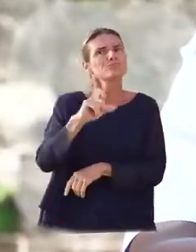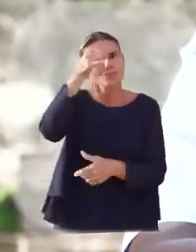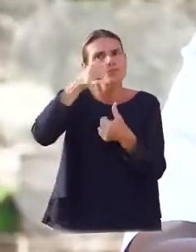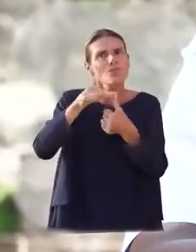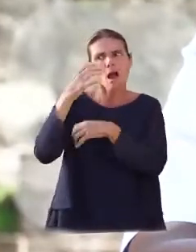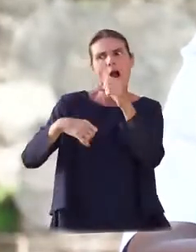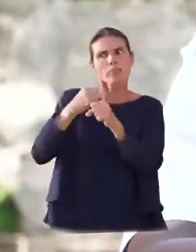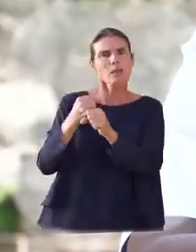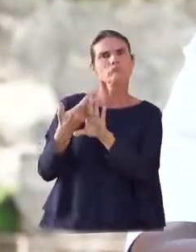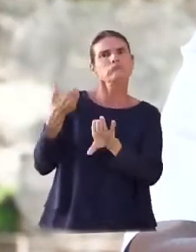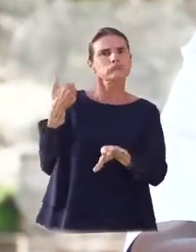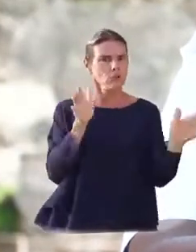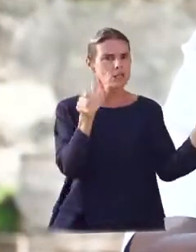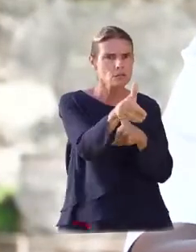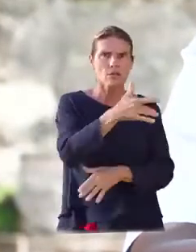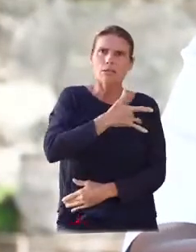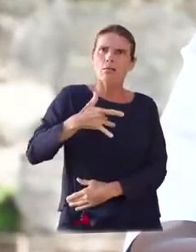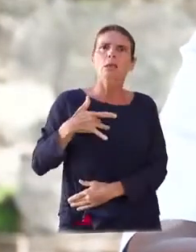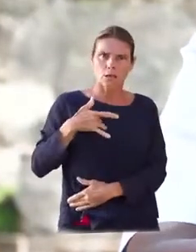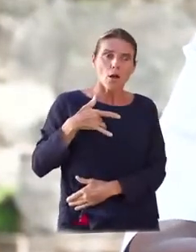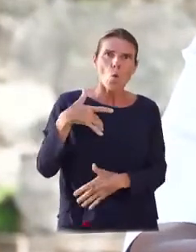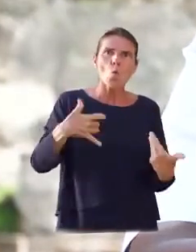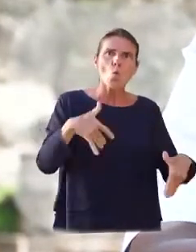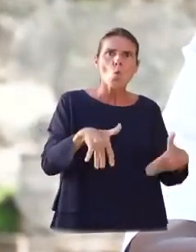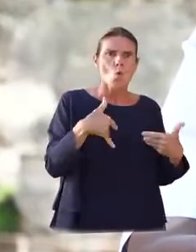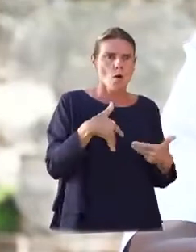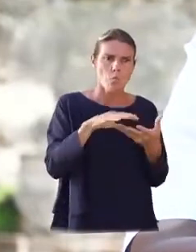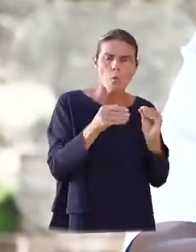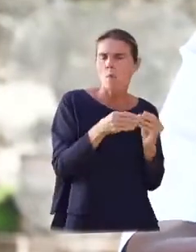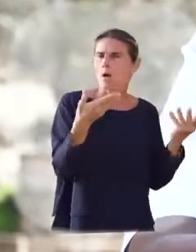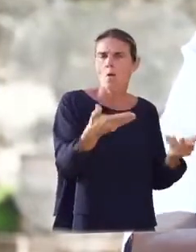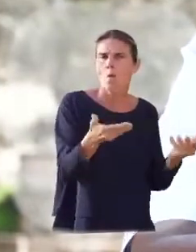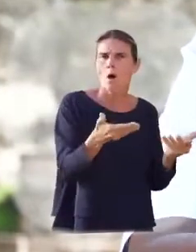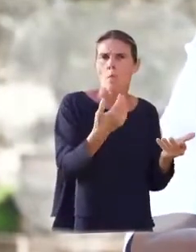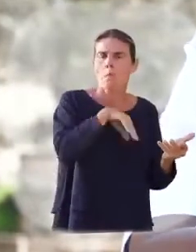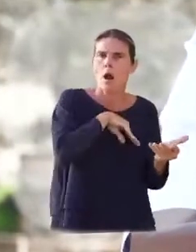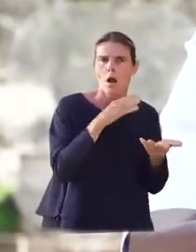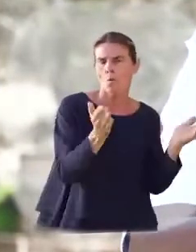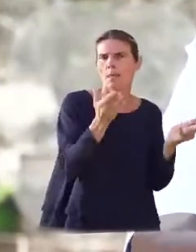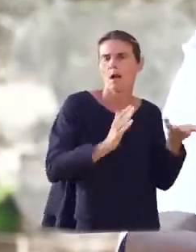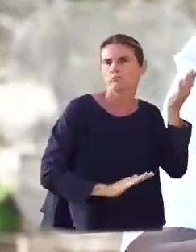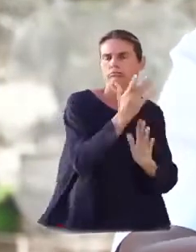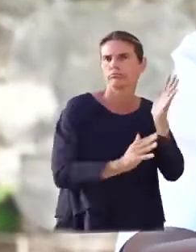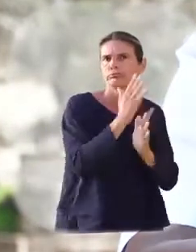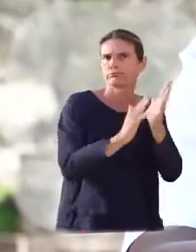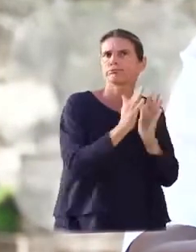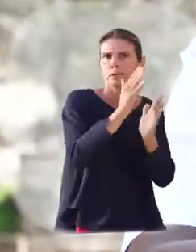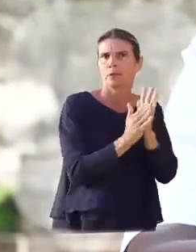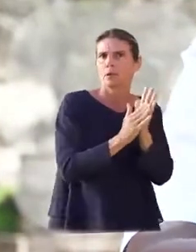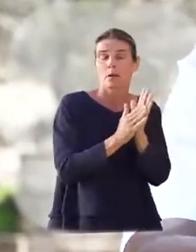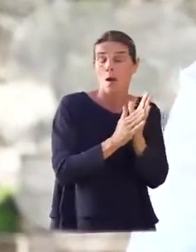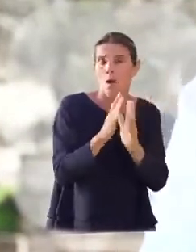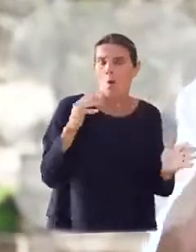commençait l'année avec notre secteur de la santé et une offre de soins fortement impactée par l'incendie de notre CHU